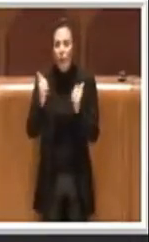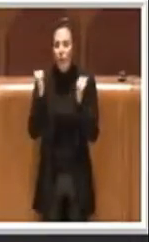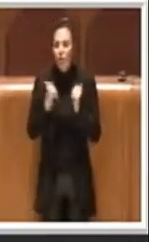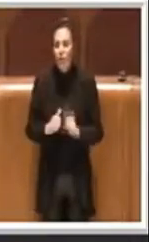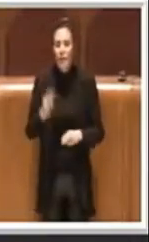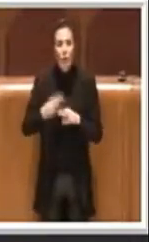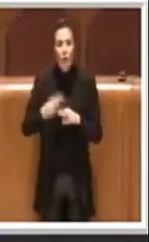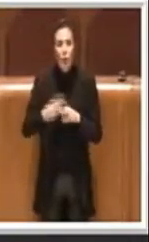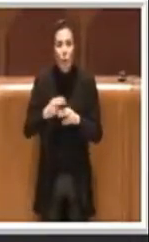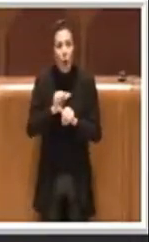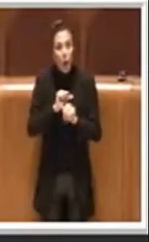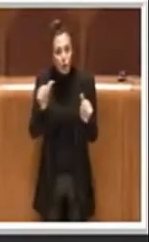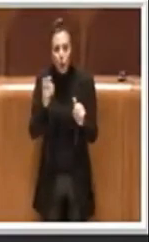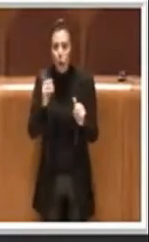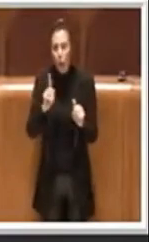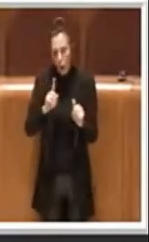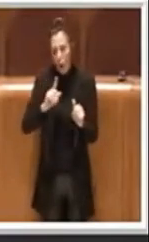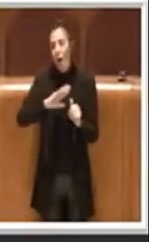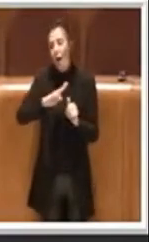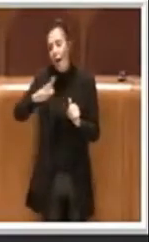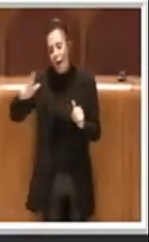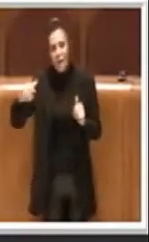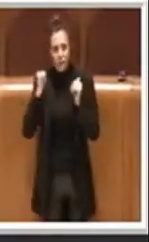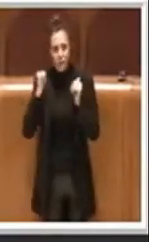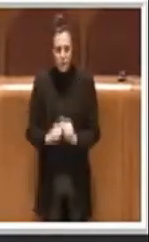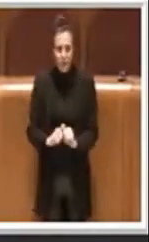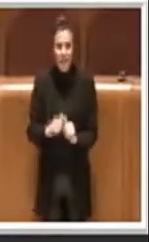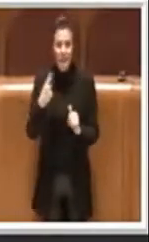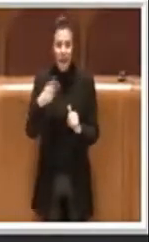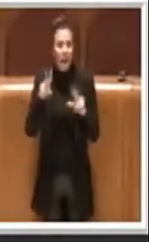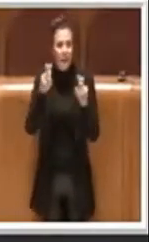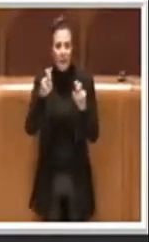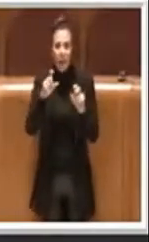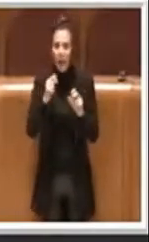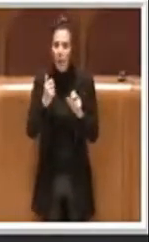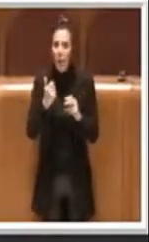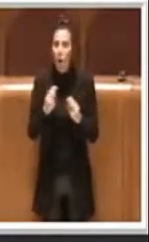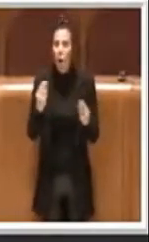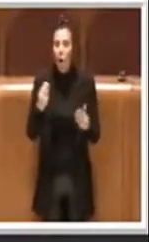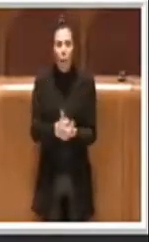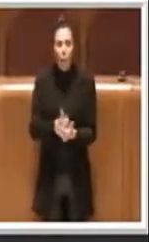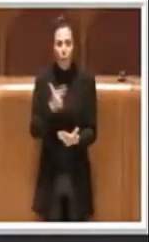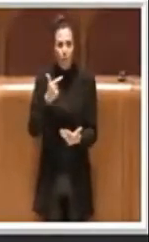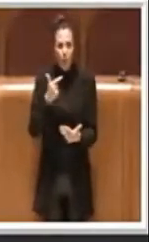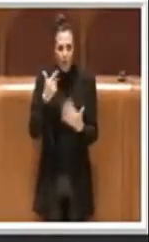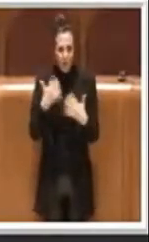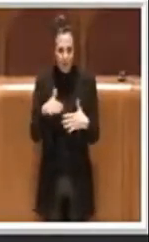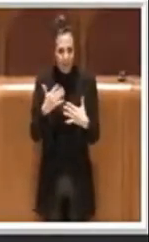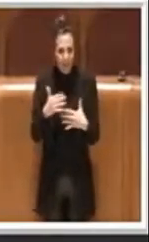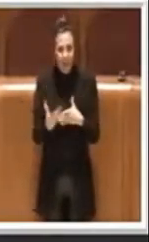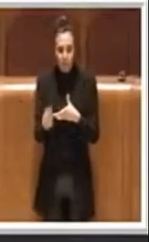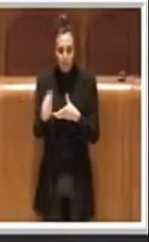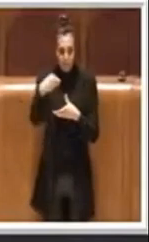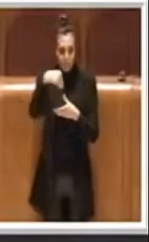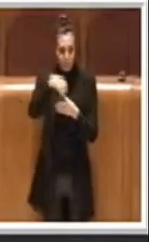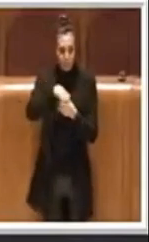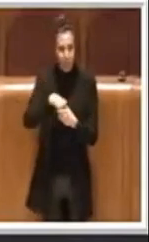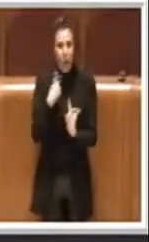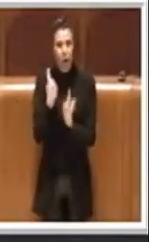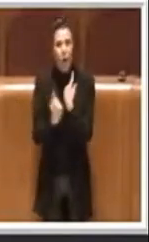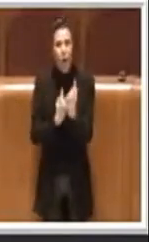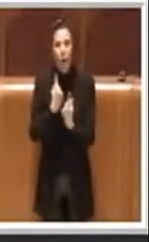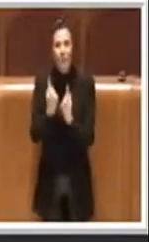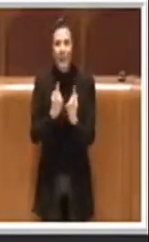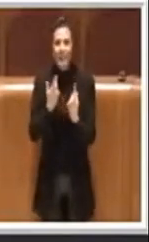Un tema adesso sempre più acceso, ovviamente, inserendosi poi anche nel contesto dei